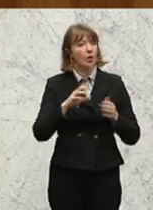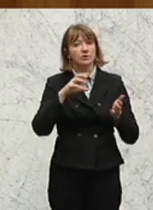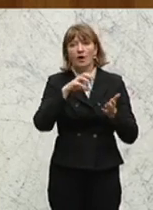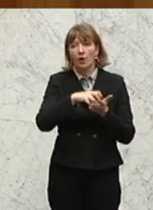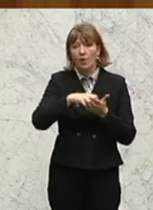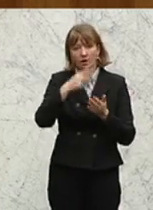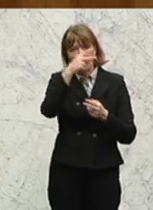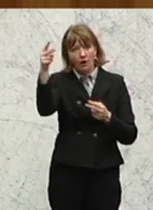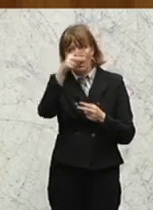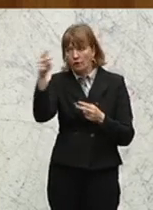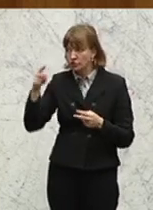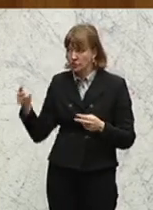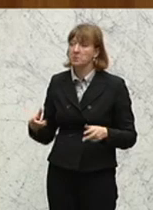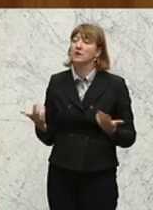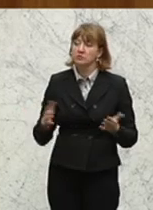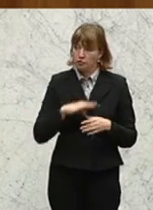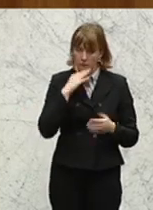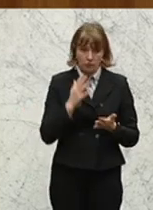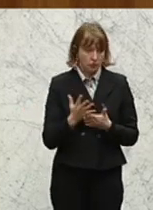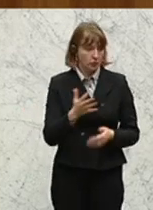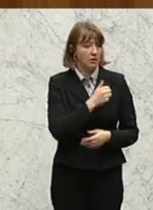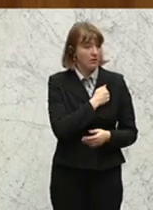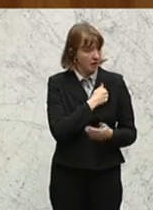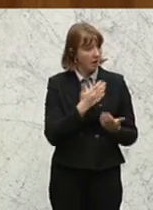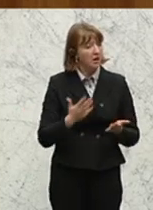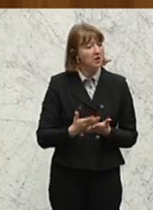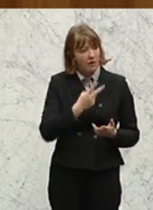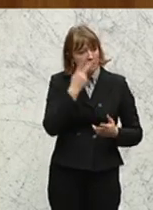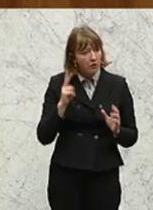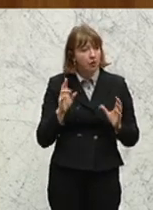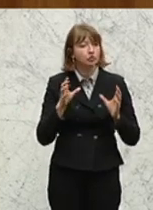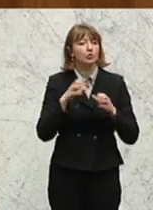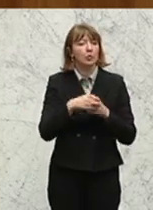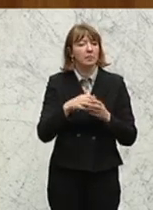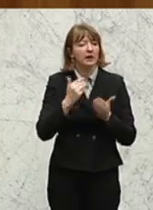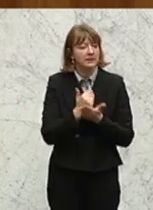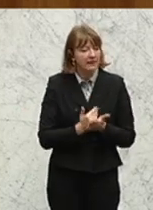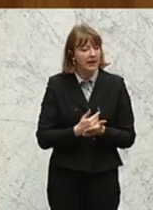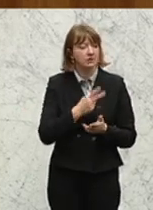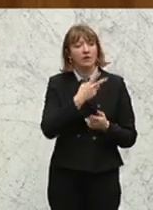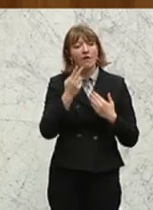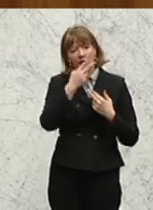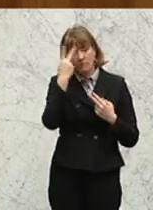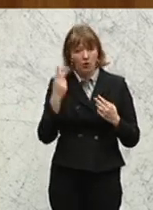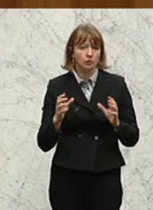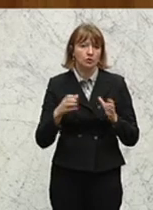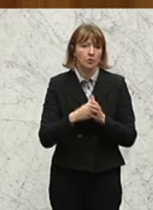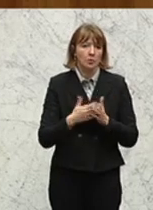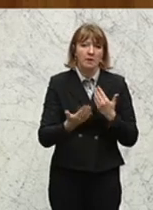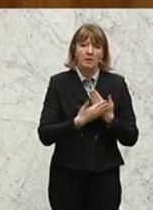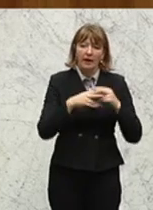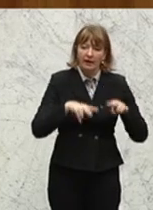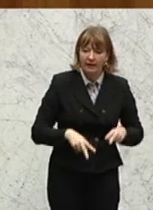vieles ist in der Zwischenzeit erreicht worden. Das sind Volksgruppengesetz, Volksgruppenbeiräte mit entsprechender finanzieller Unterstützung, die